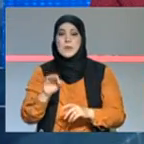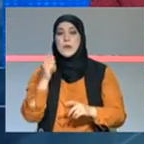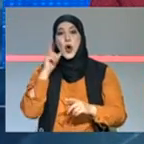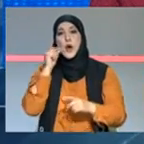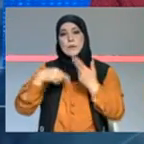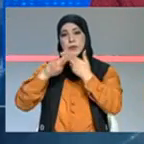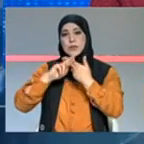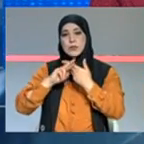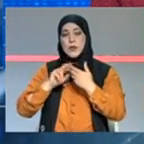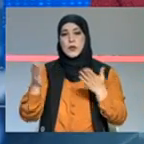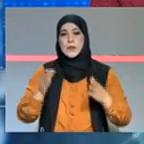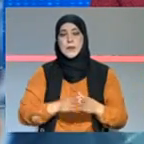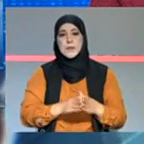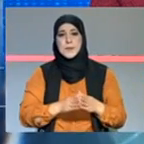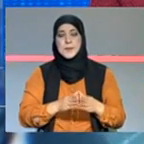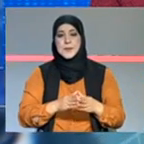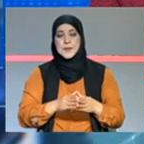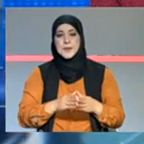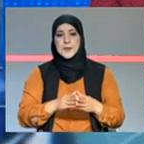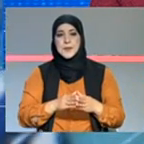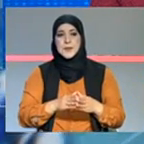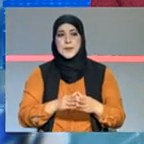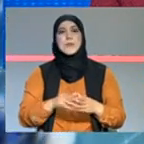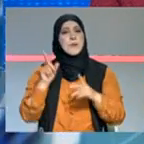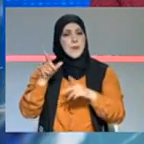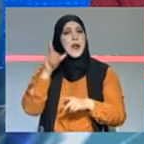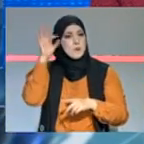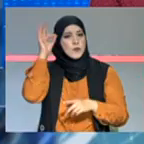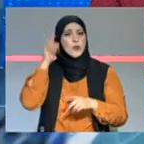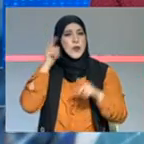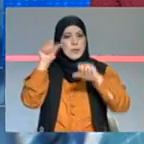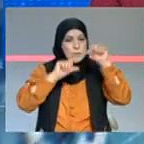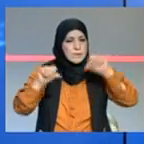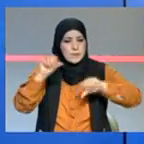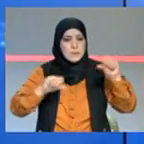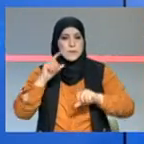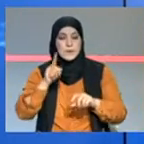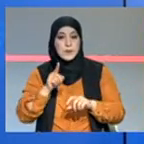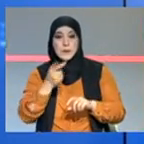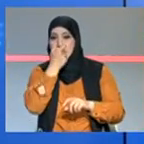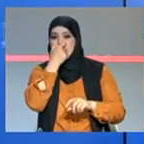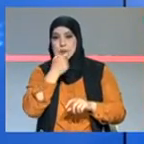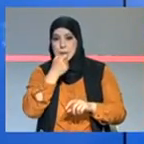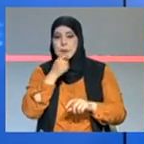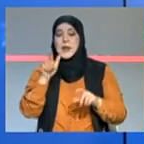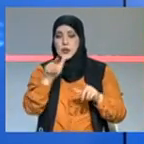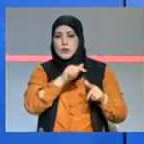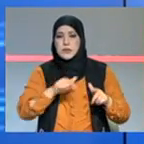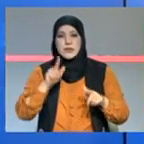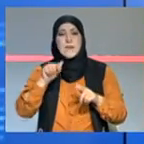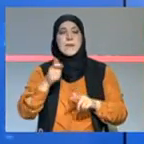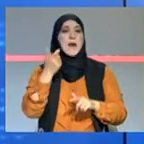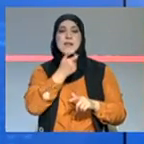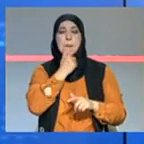لعدة عينات اللي هي إيجابية في البسيا منذ مارس حتى مارس أفريل